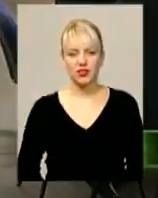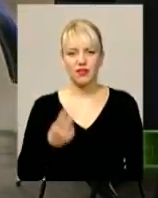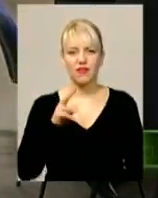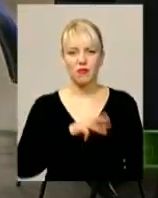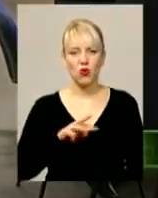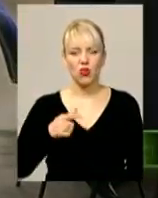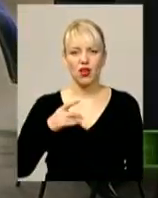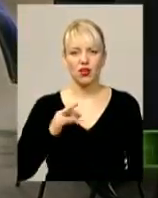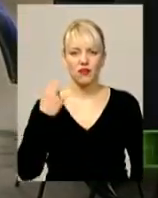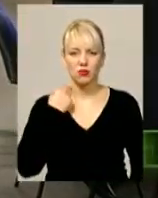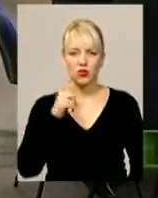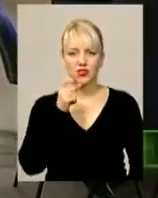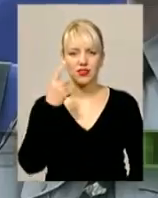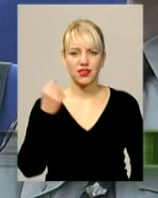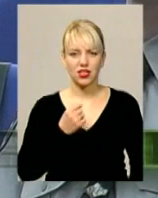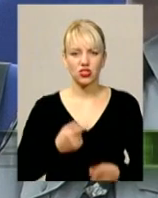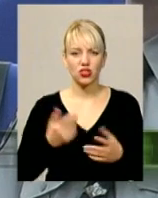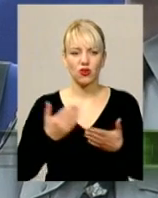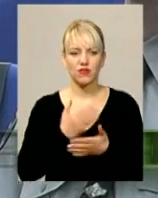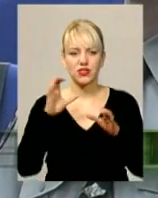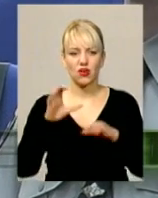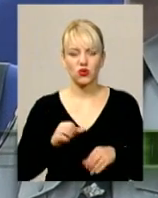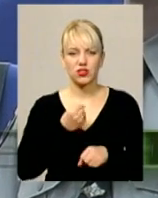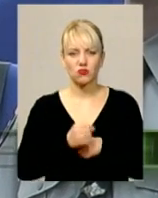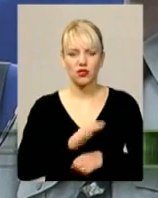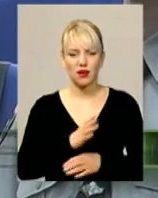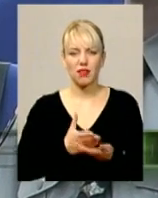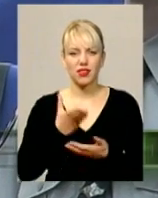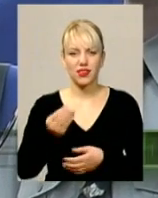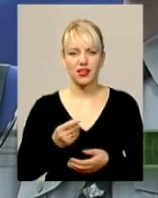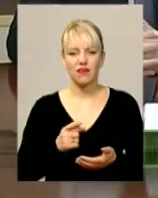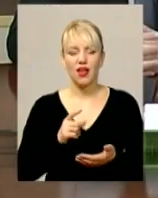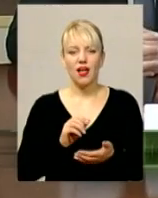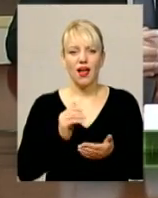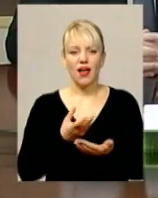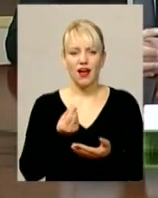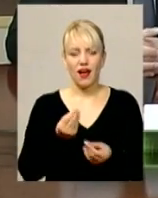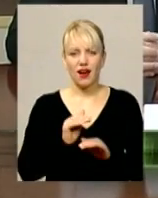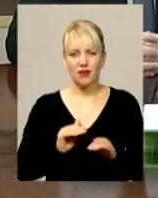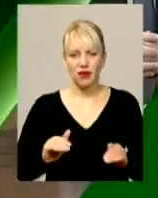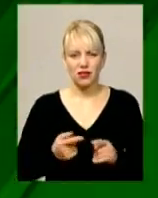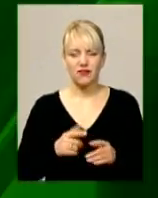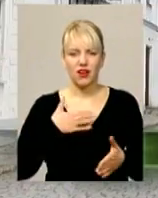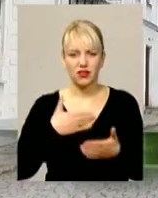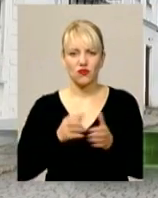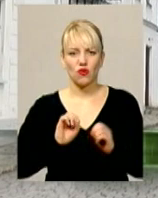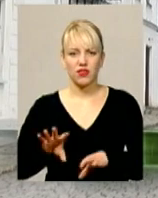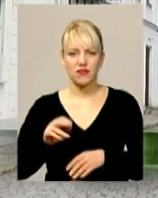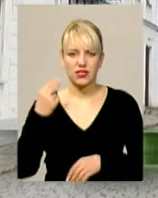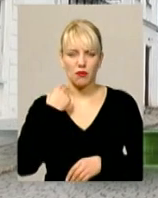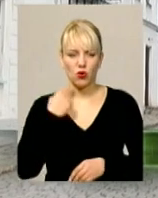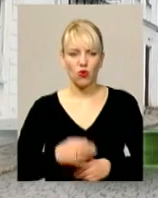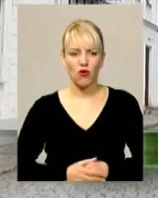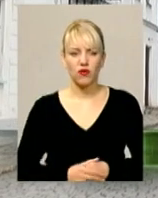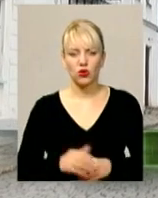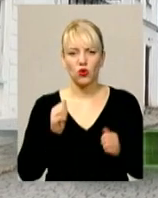мільйони гривень боргу за тиждень. Новий закон змусив неплатників-аліментів активніше віддавати заборговане. Кожен дев